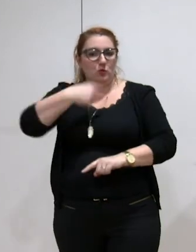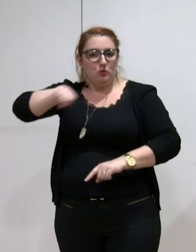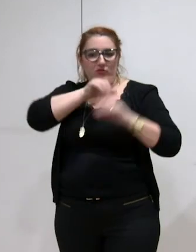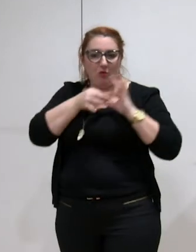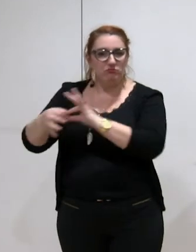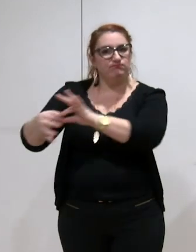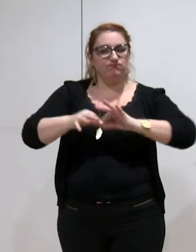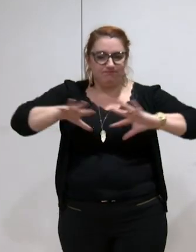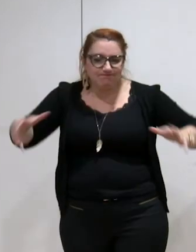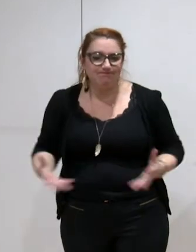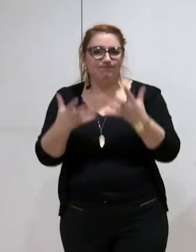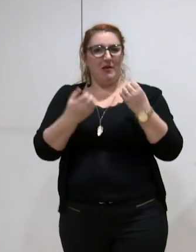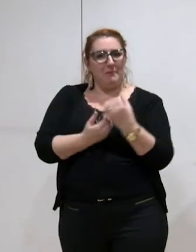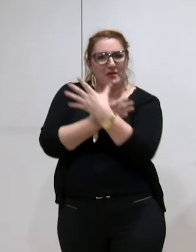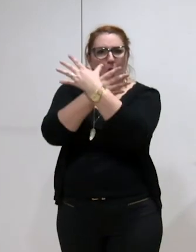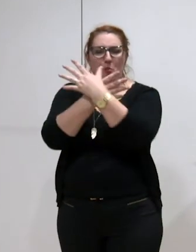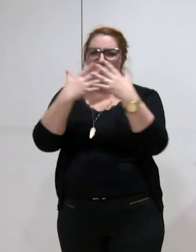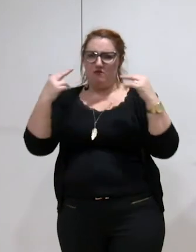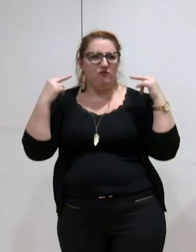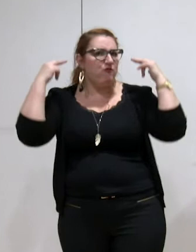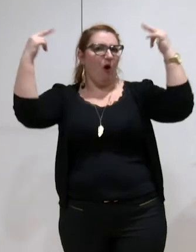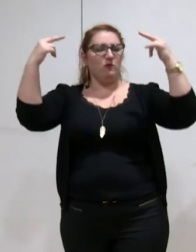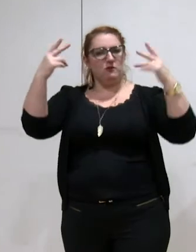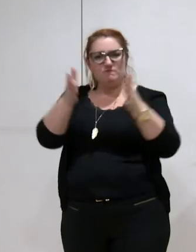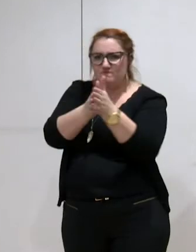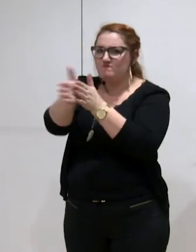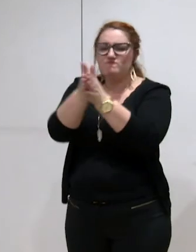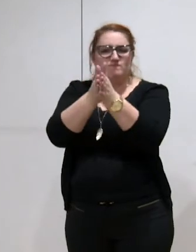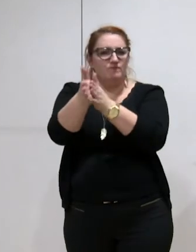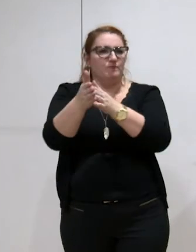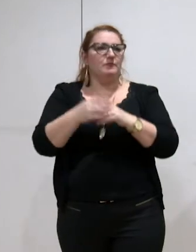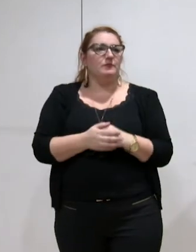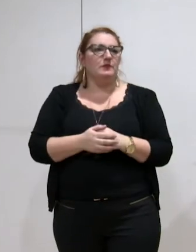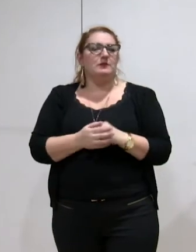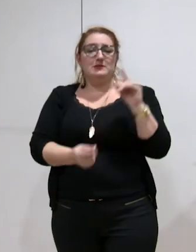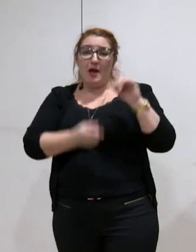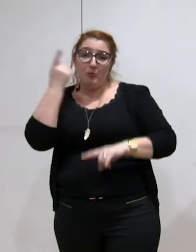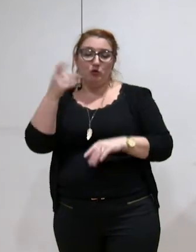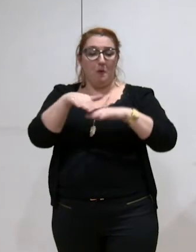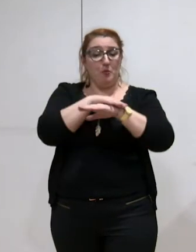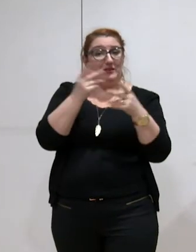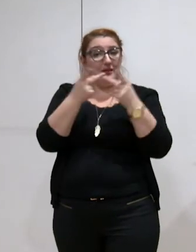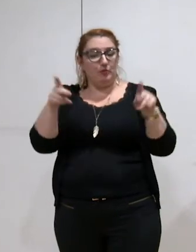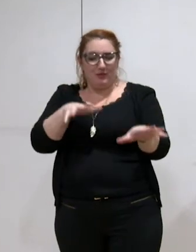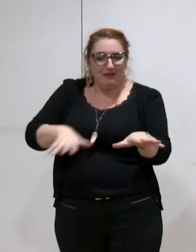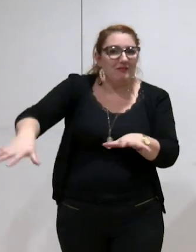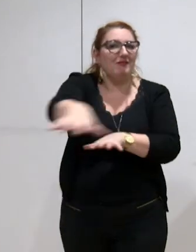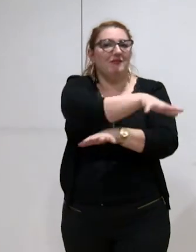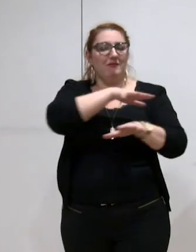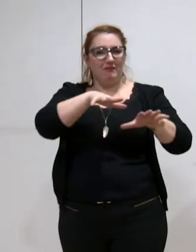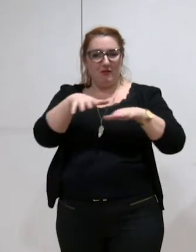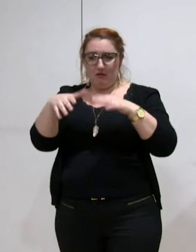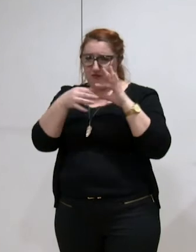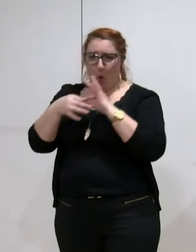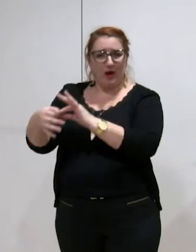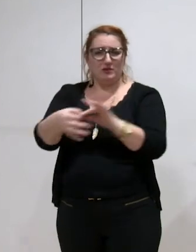et ambitieuse, enrichie des expériences communales, assurant la cohésion de leur politique publique sur tout le territoire métropolitain,